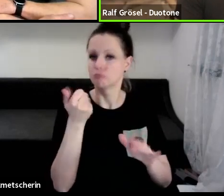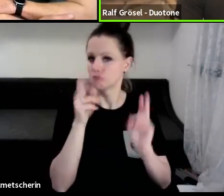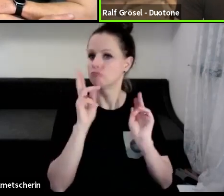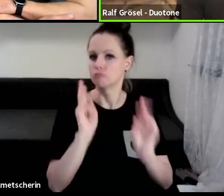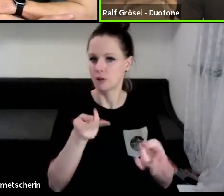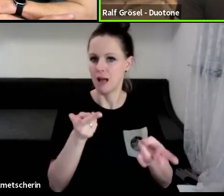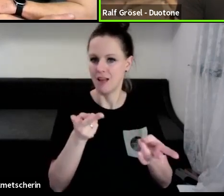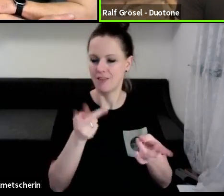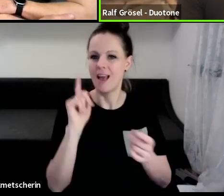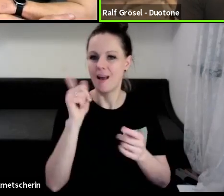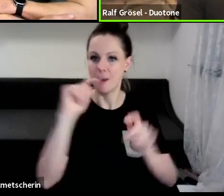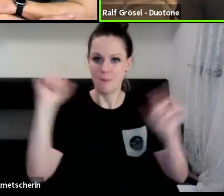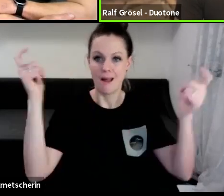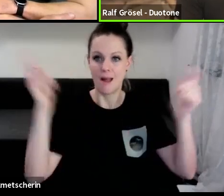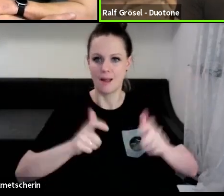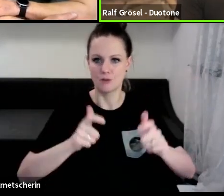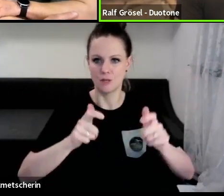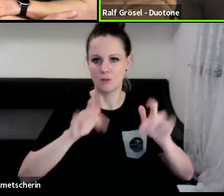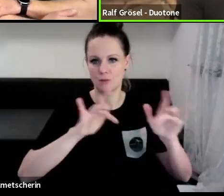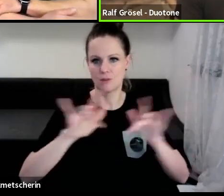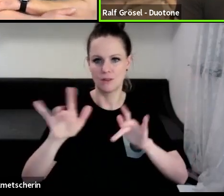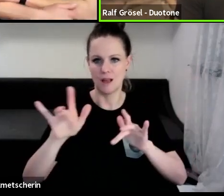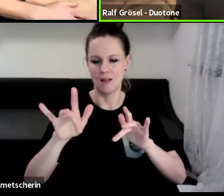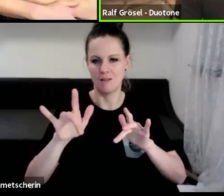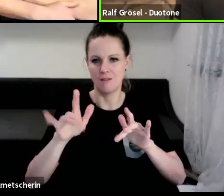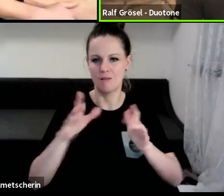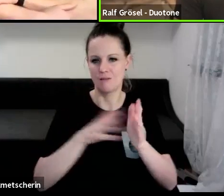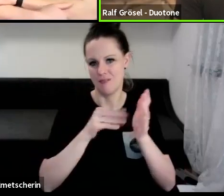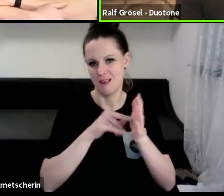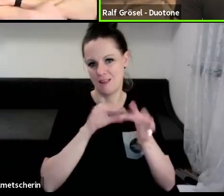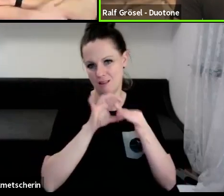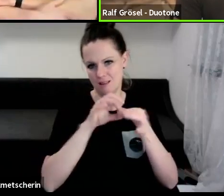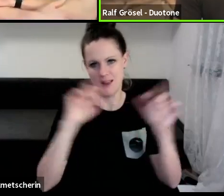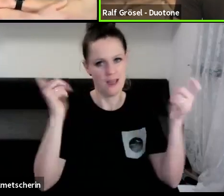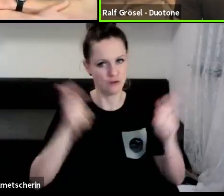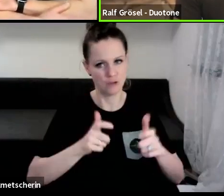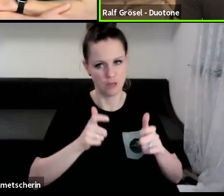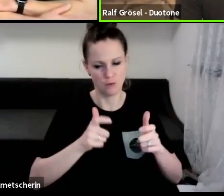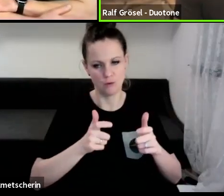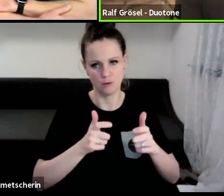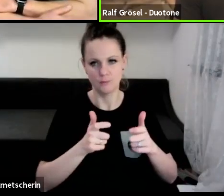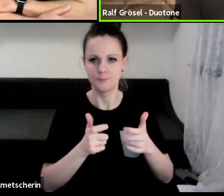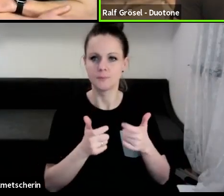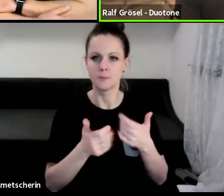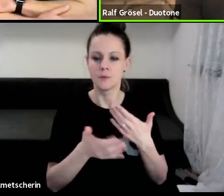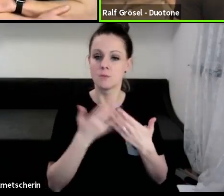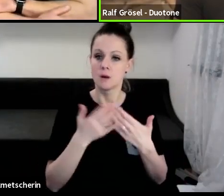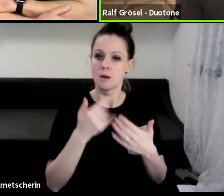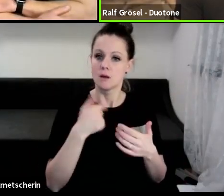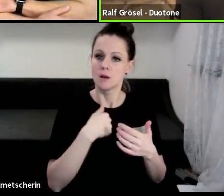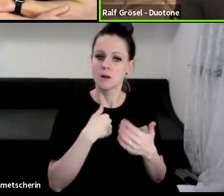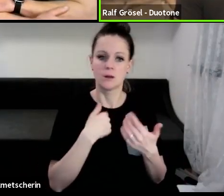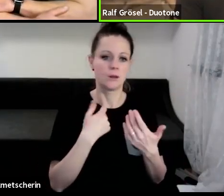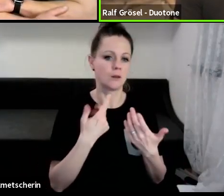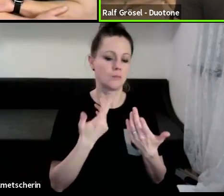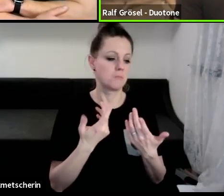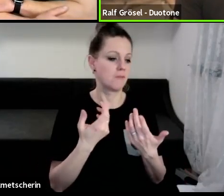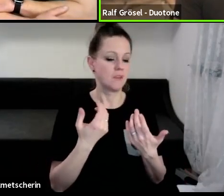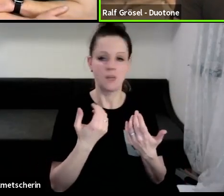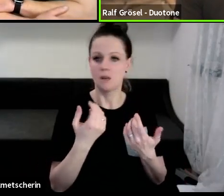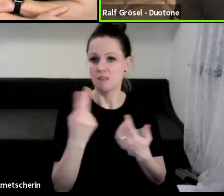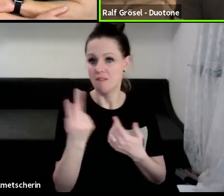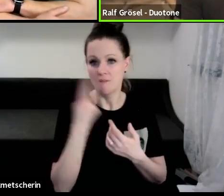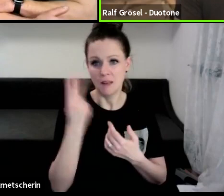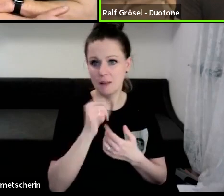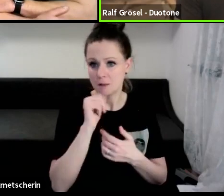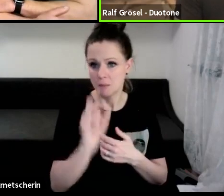beschränkt mir doch relativ stark den Einsatzbereich. Und wenn ich jetzt sage, okay, ich bin vom Vollen unterwegs und super wenig Wind, in der